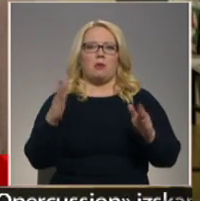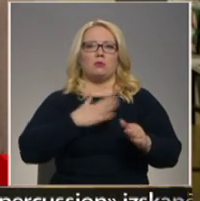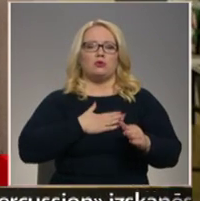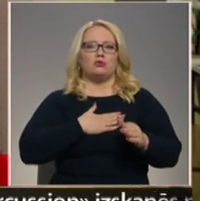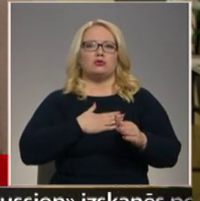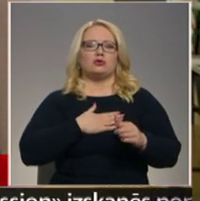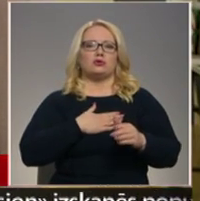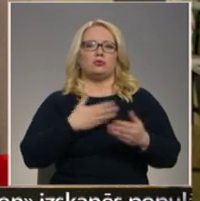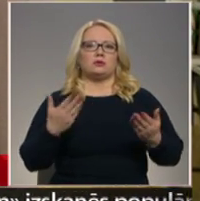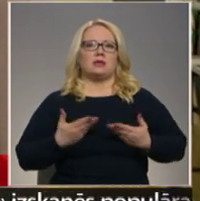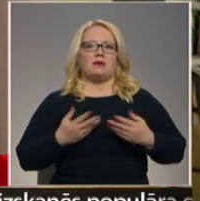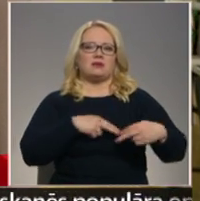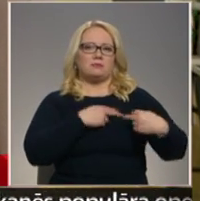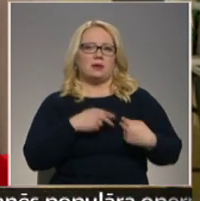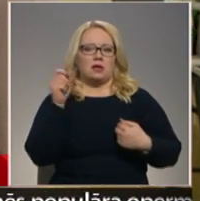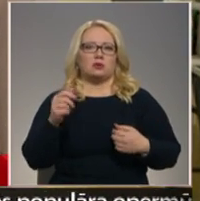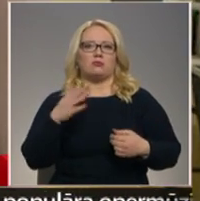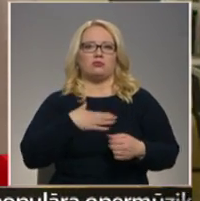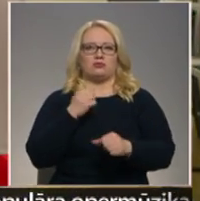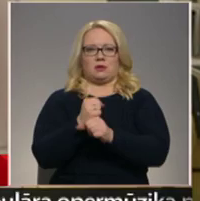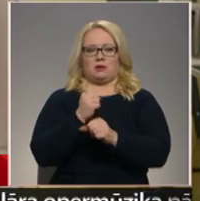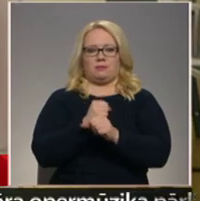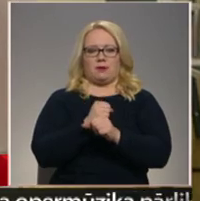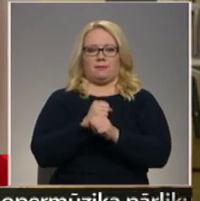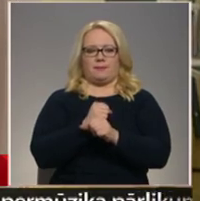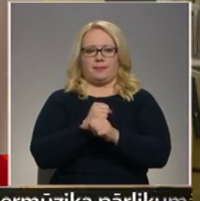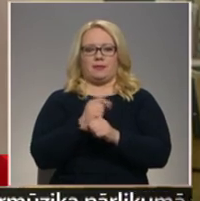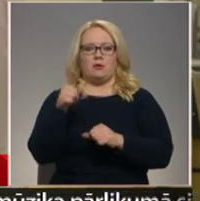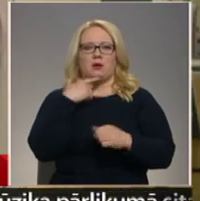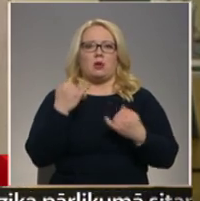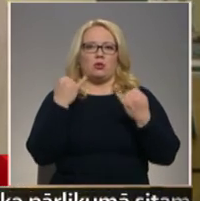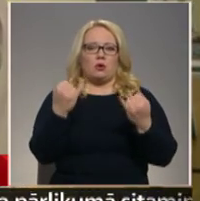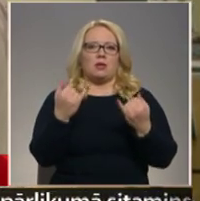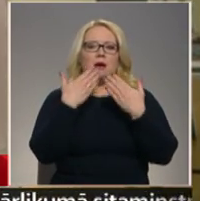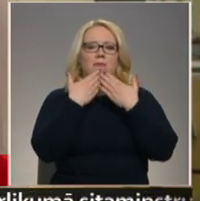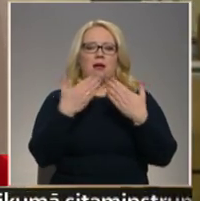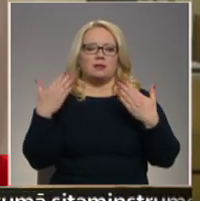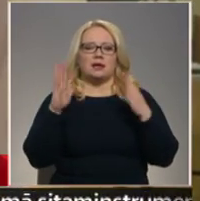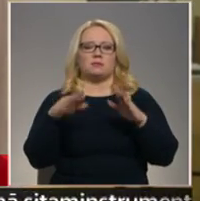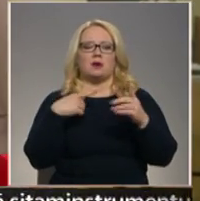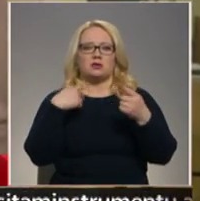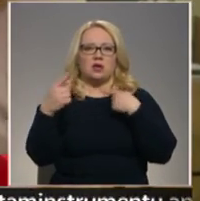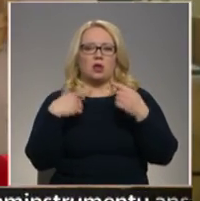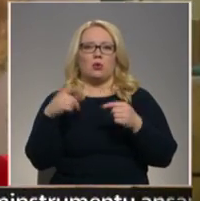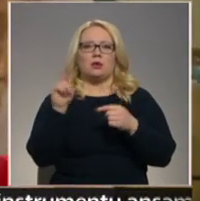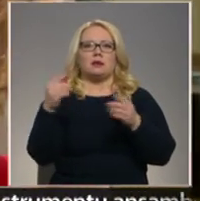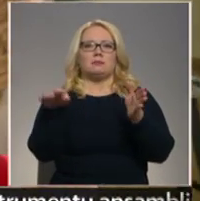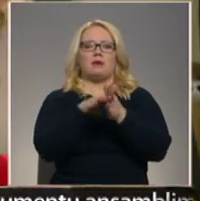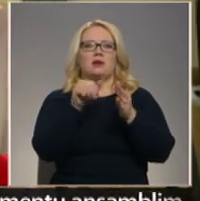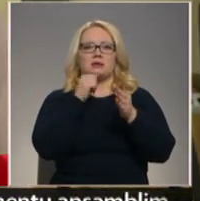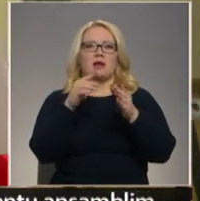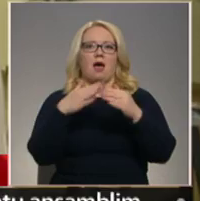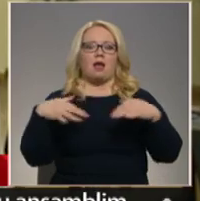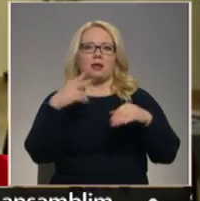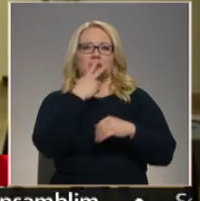piedras, mūsu darba un mūsu dzīves piedras. Un to es gribētu arī novēlēt. Paldies tev, Kristiāna, par sarunu. tev drīz pievienošos zālē vēro